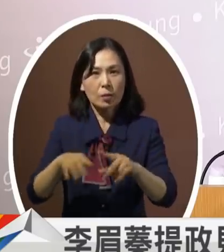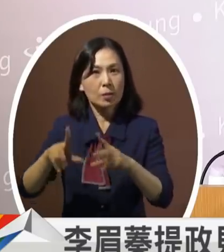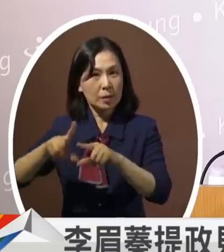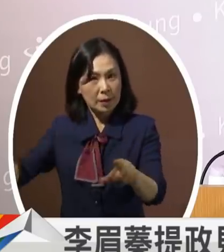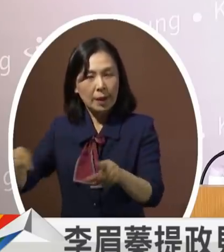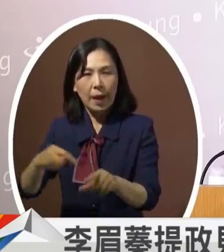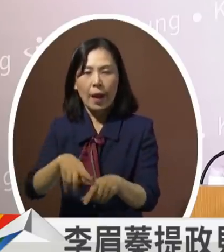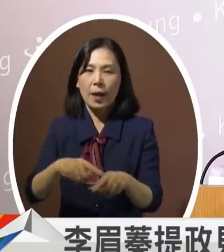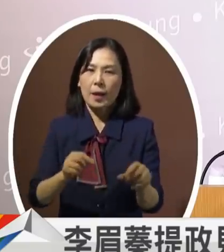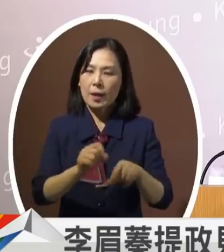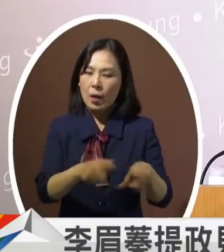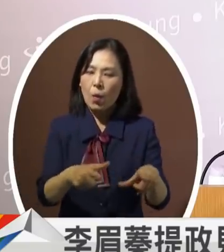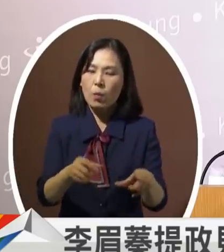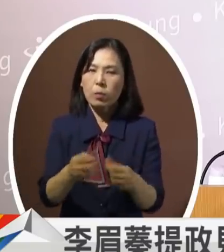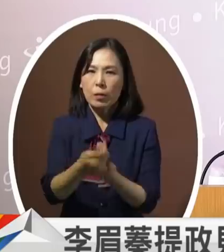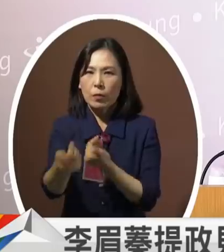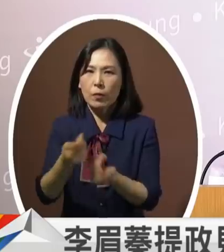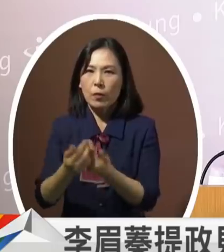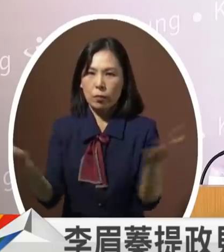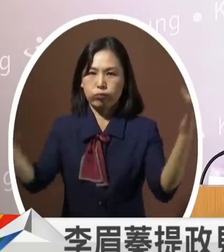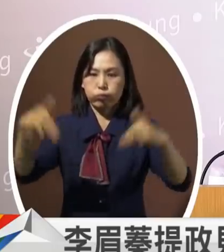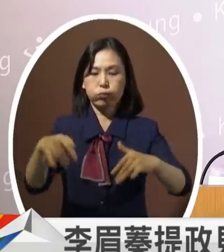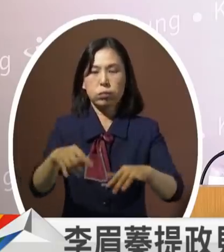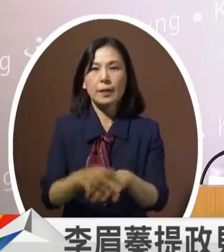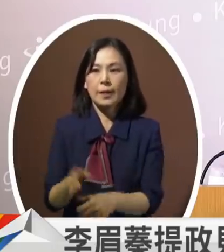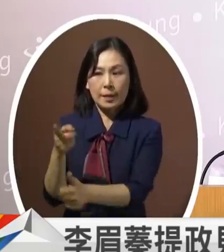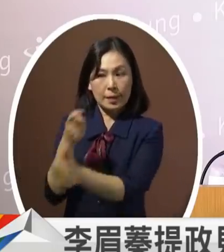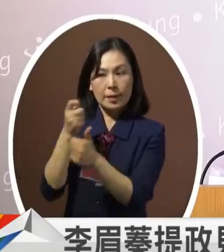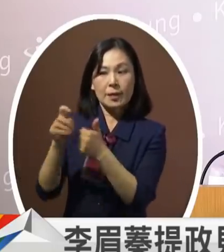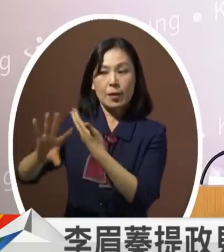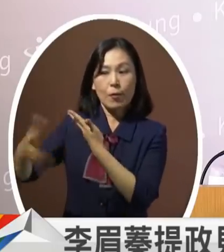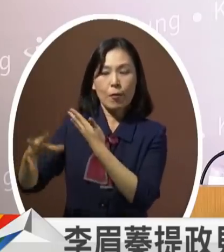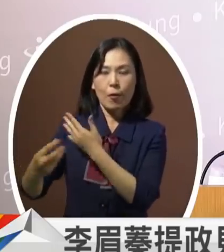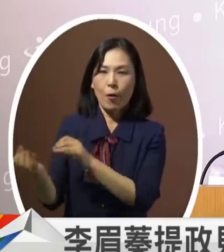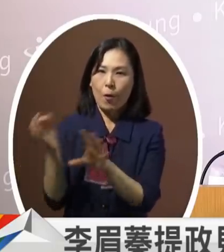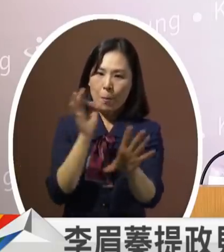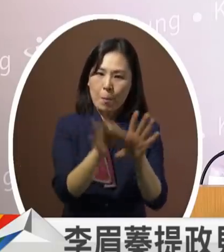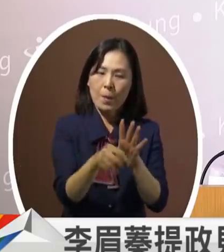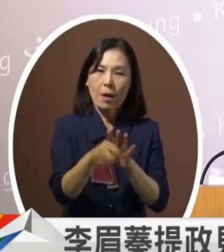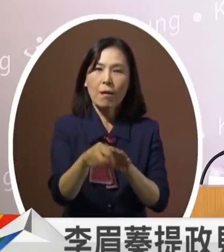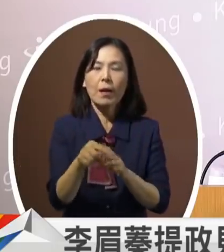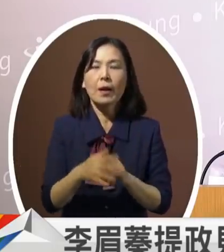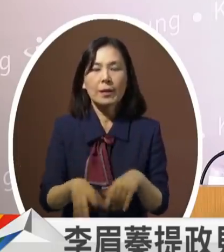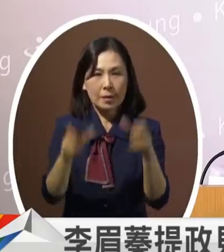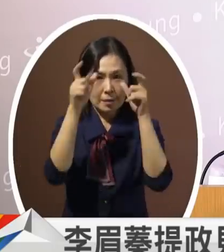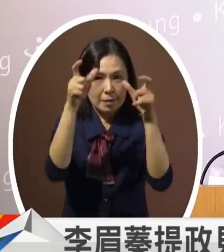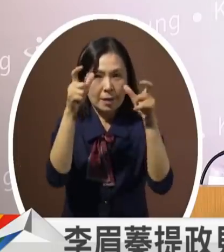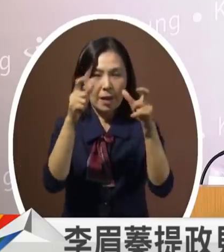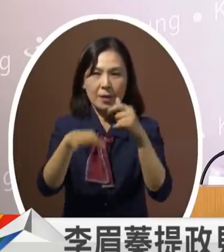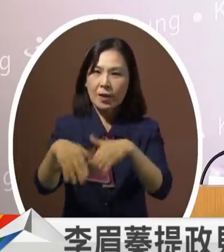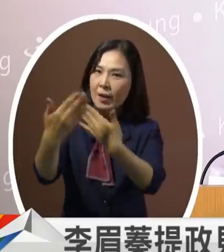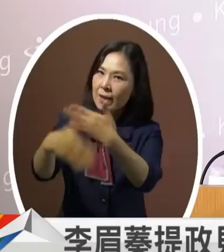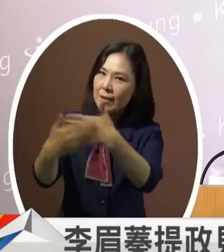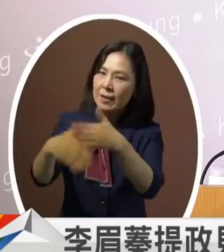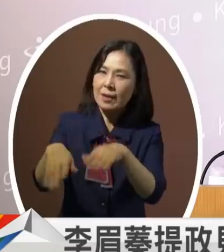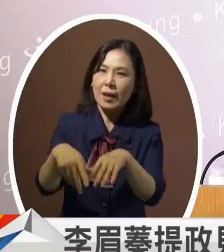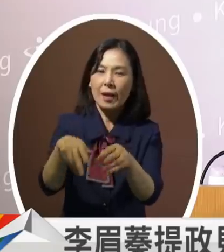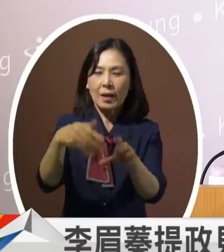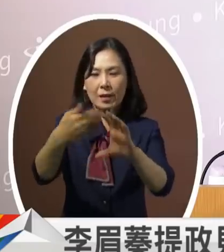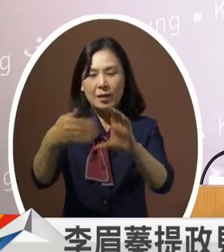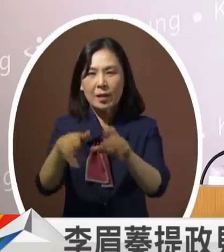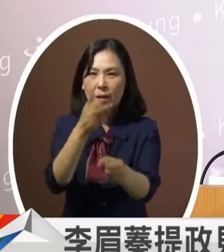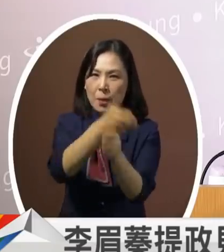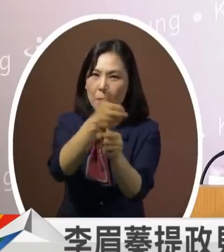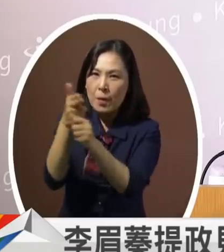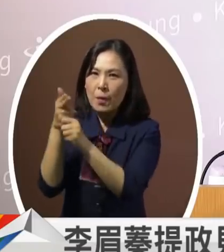体公司的进驻我们更要吸引国际投资把高雄建设成世界影视跟软体产业的